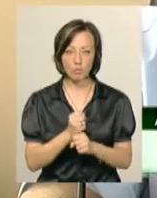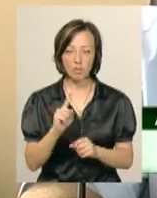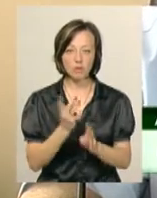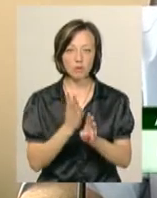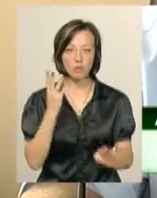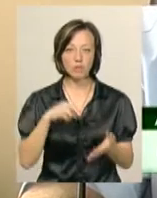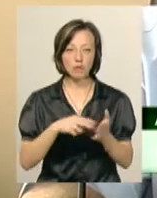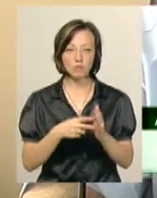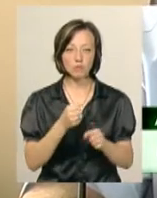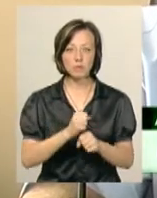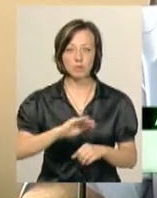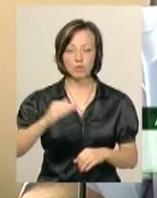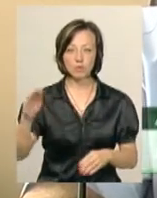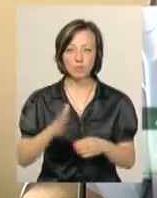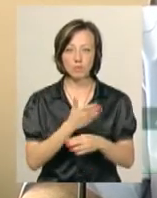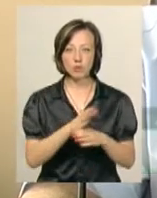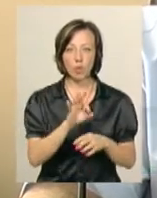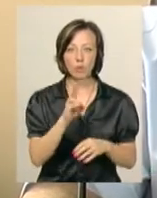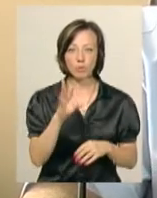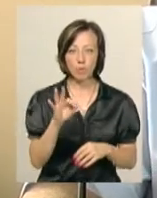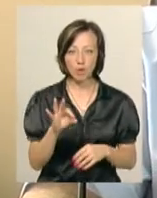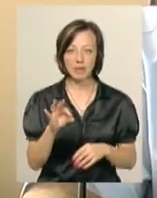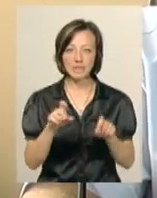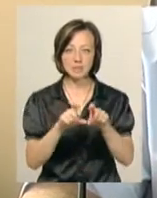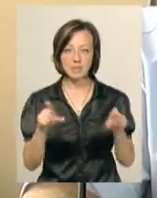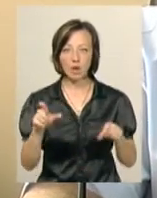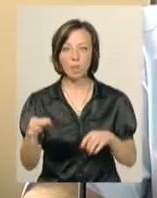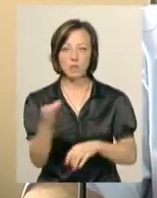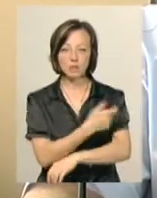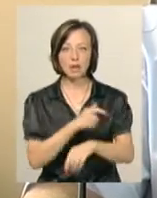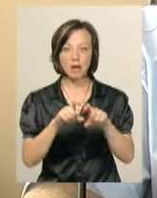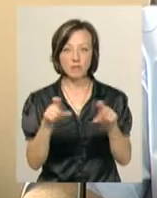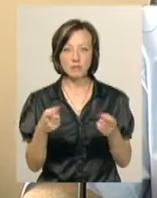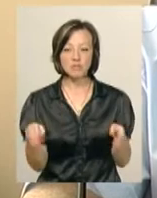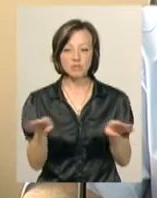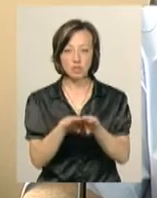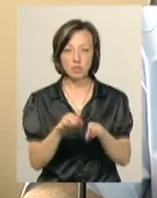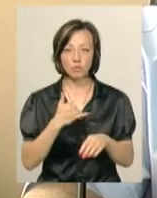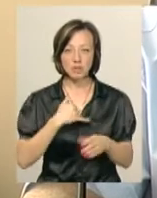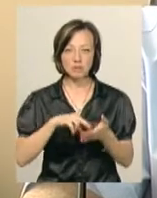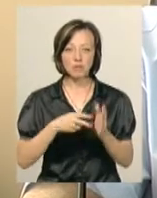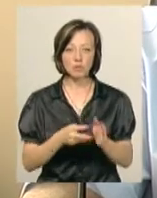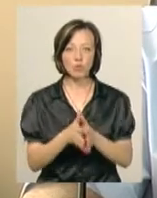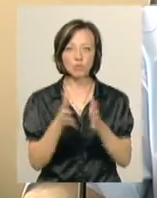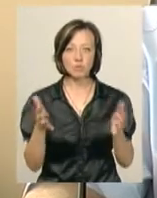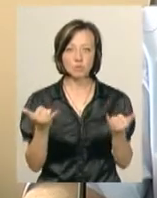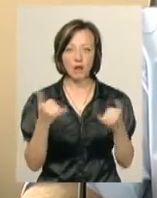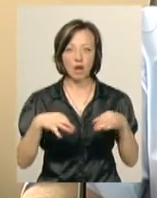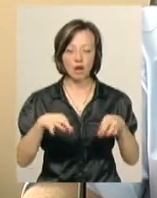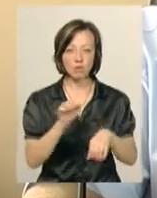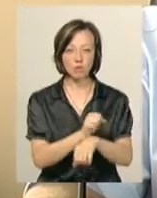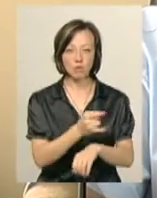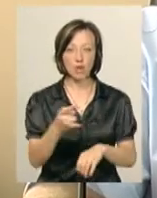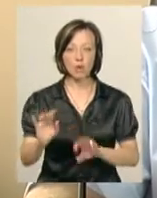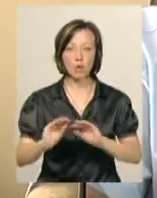плануємо зробити сходи між онкодиспансером і обласною лікарнею, тому що вони зачинені в аварійному стані. У нас планується розширення існуючих автостоянок і